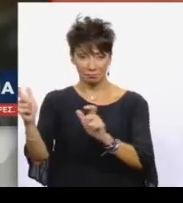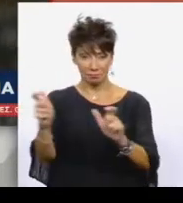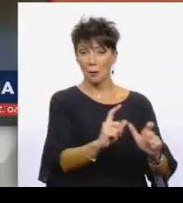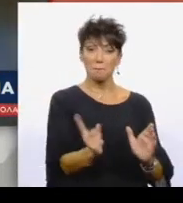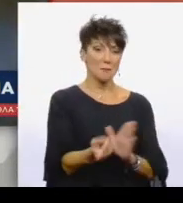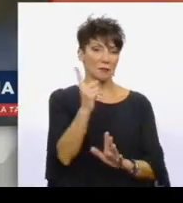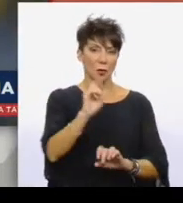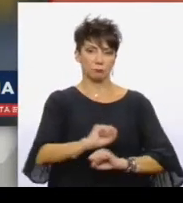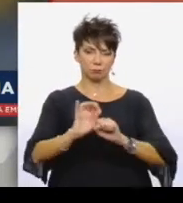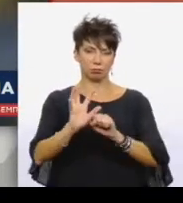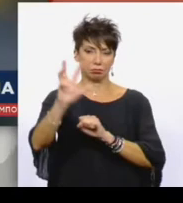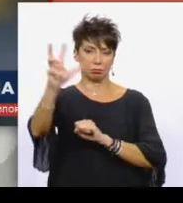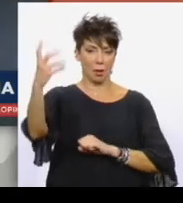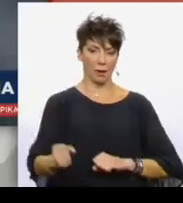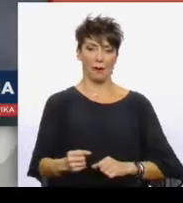κρυγόνου.